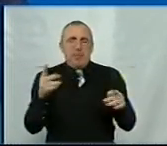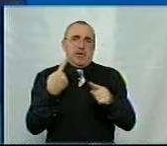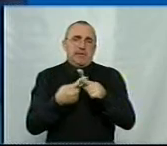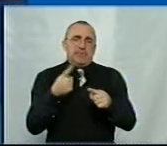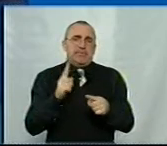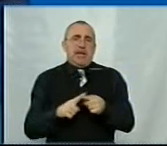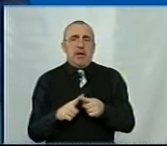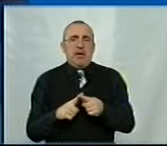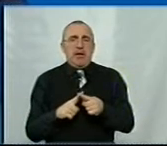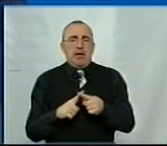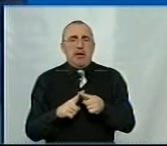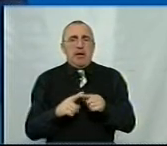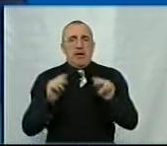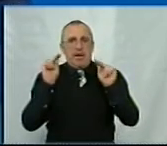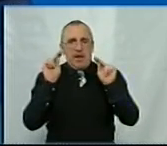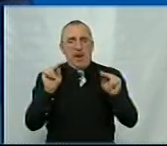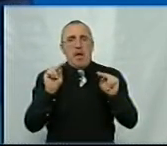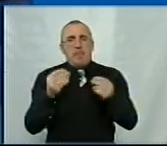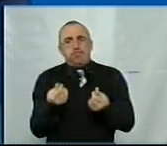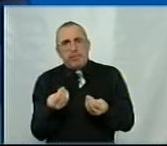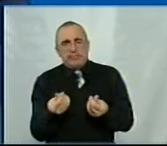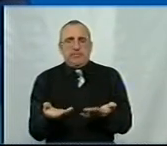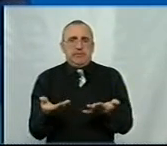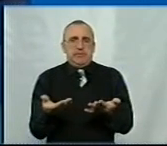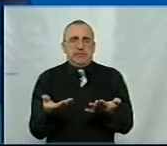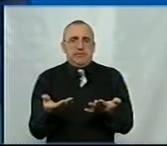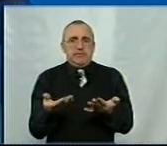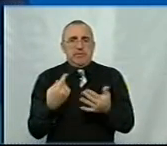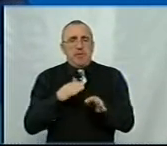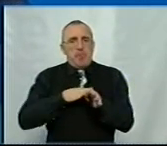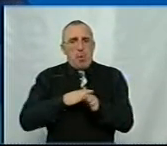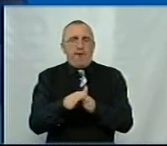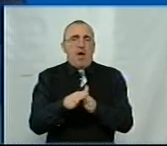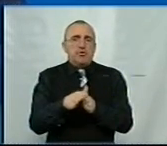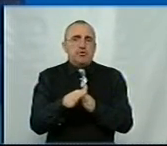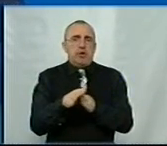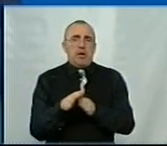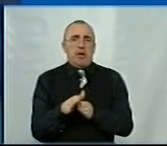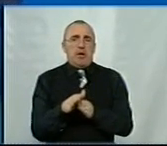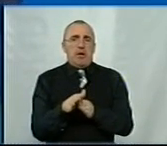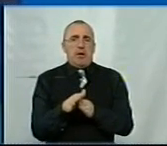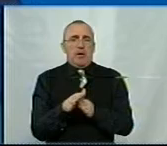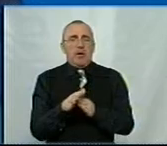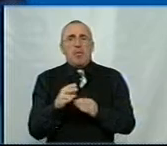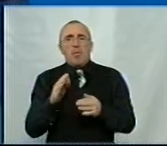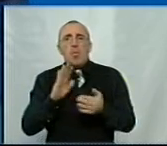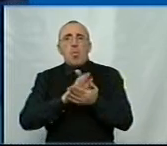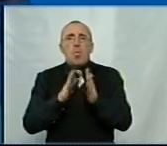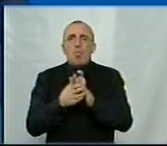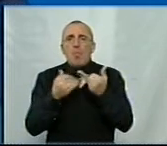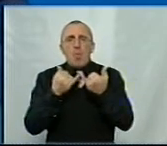легалізація бізнесу, це впровадження парітетних умов